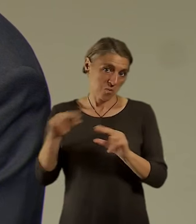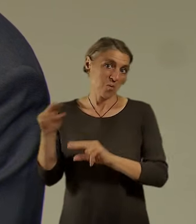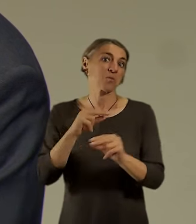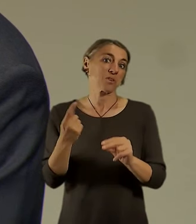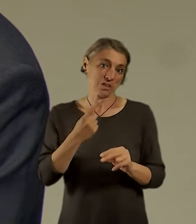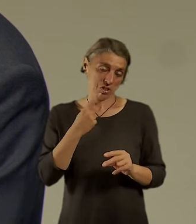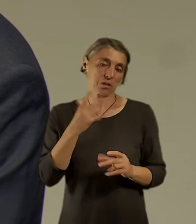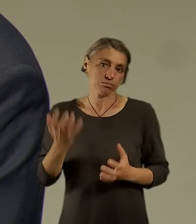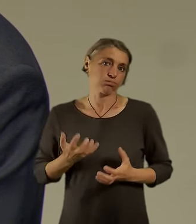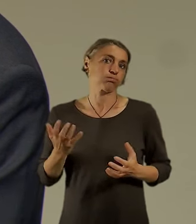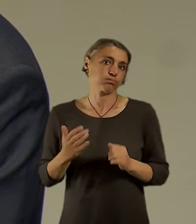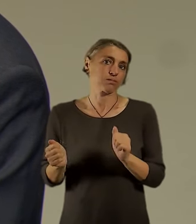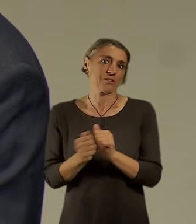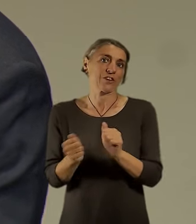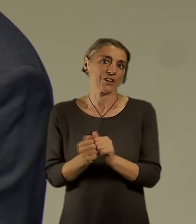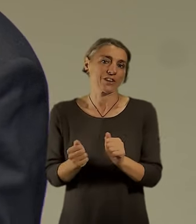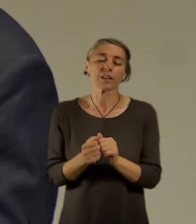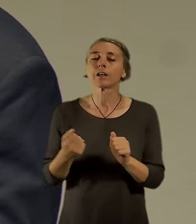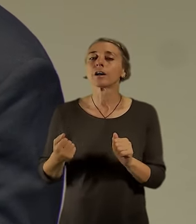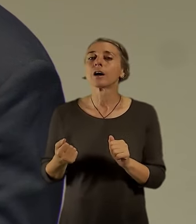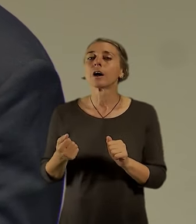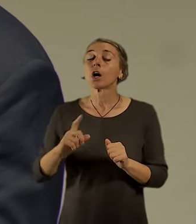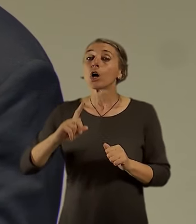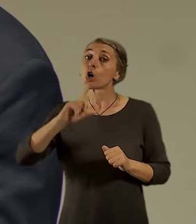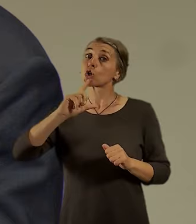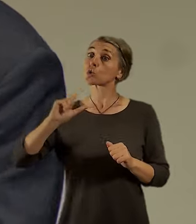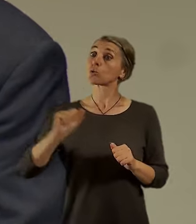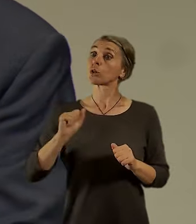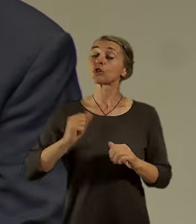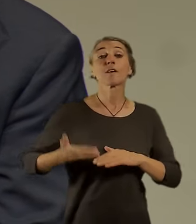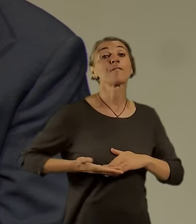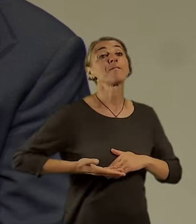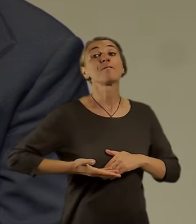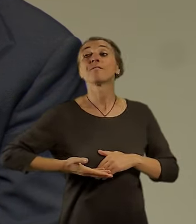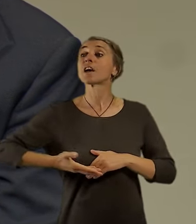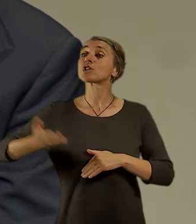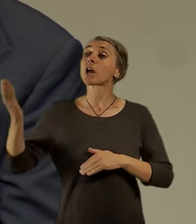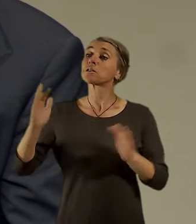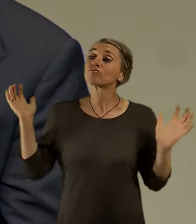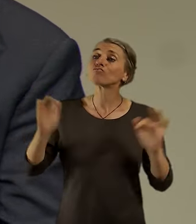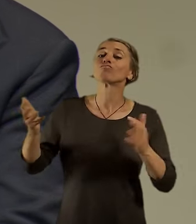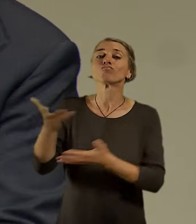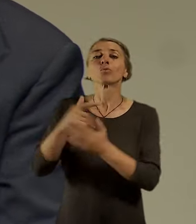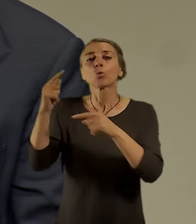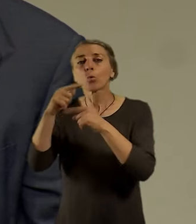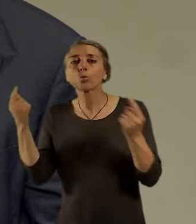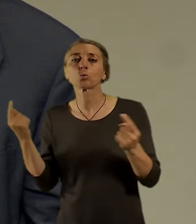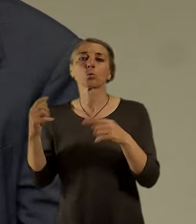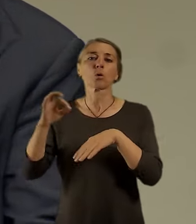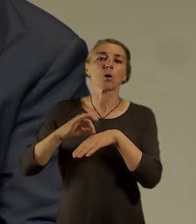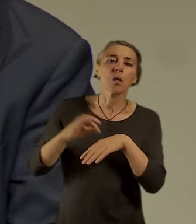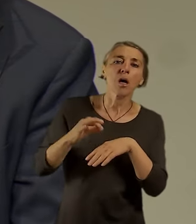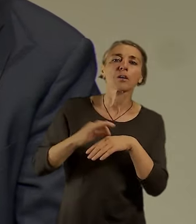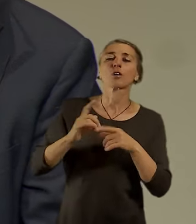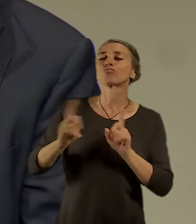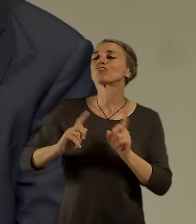říká, že ten skutečný veřejný prostor bude pro ty bohatší a tím veřejný prostor, teď myslím